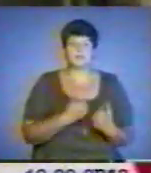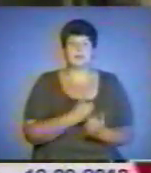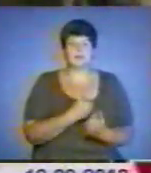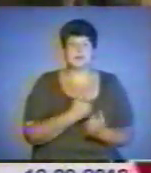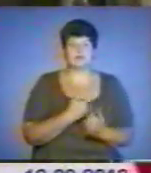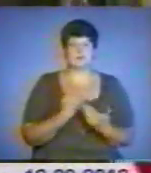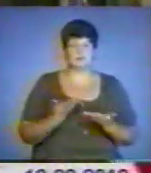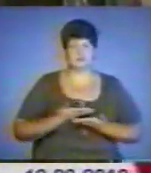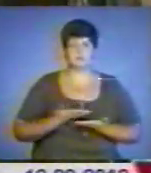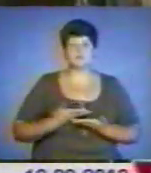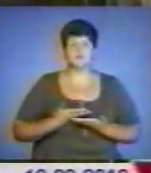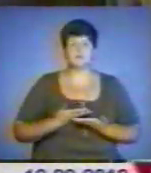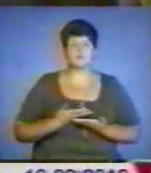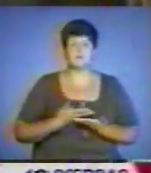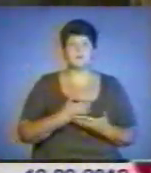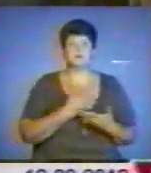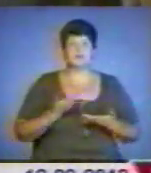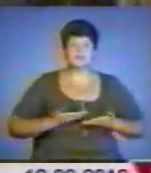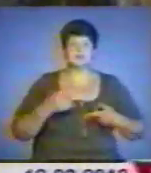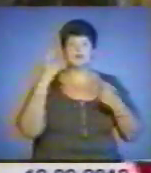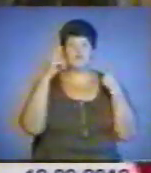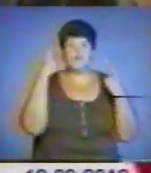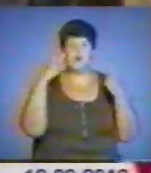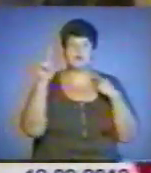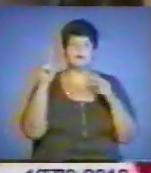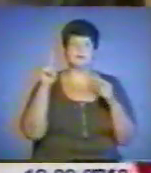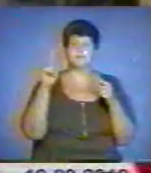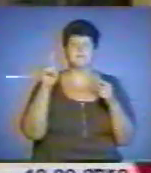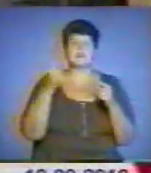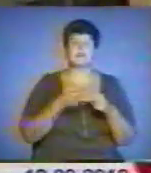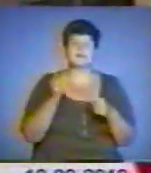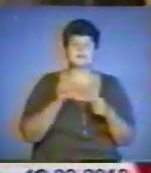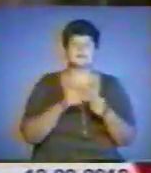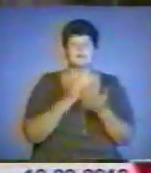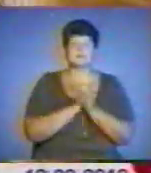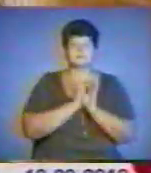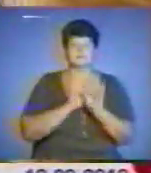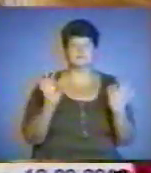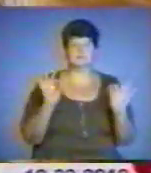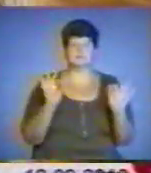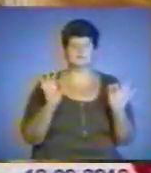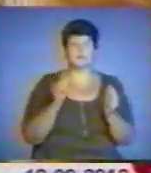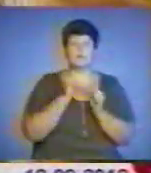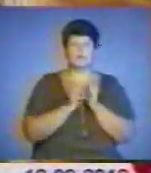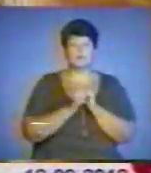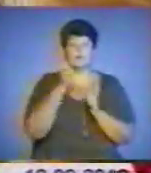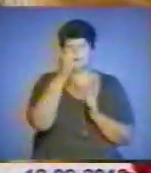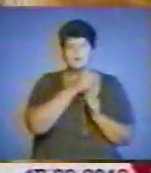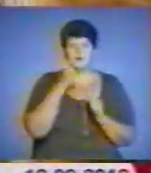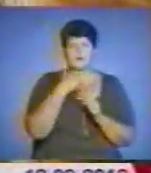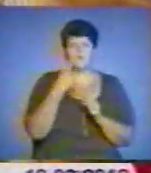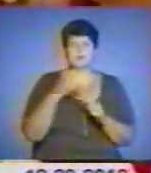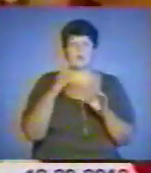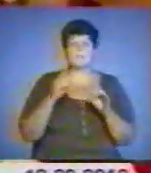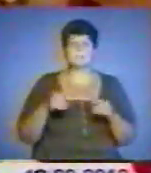життя, бажання жити, творити. І це чудове яраховує. Щороку чимало говорять про